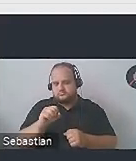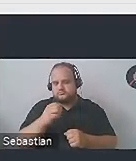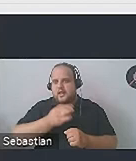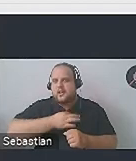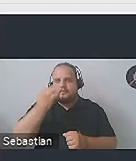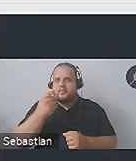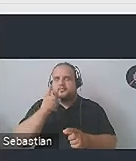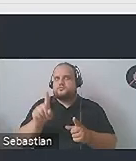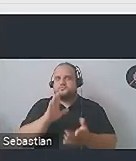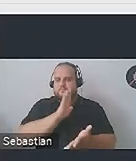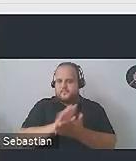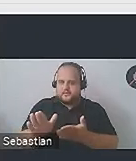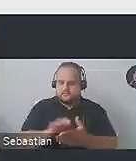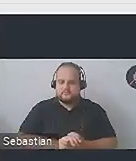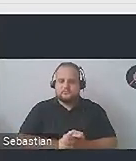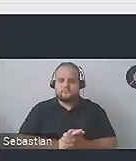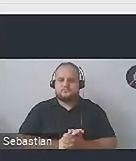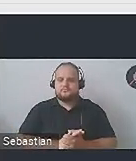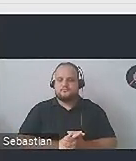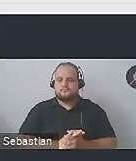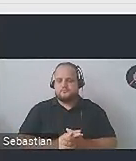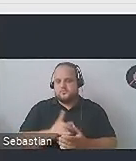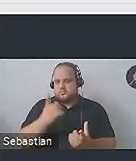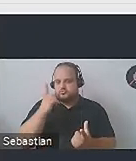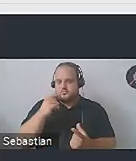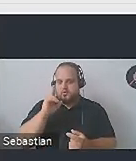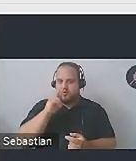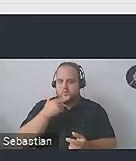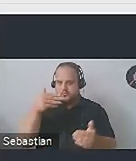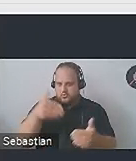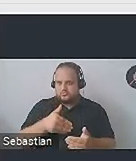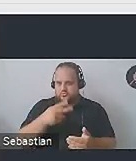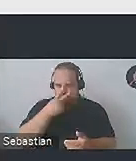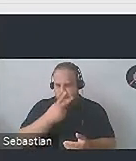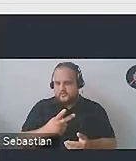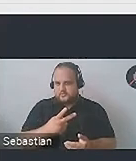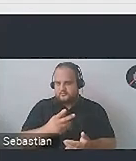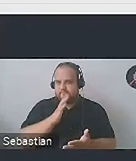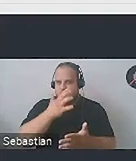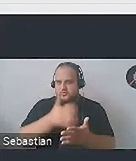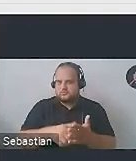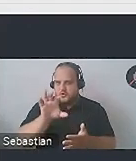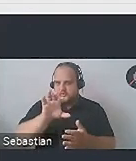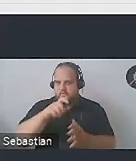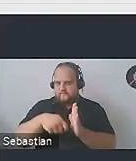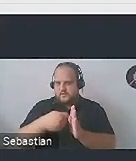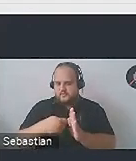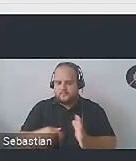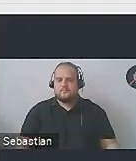niż jakby tych napisów nie było wcale. Bo dzięki temu osoba głucha jest w stanie cokolwiek skorzystać z oglądania filmu.